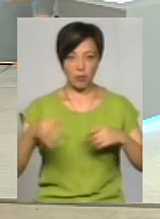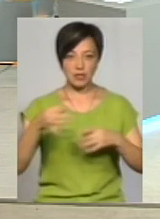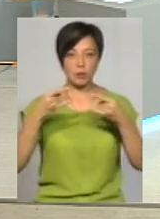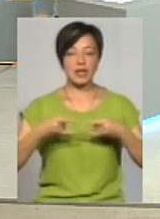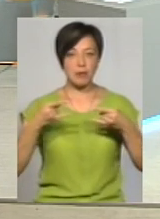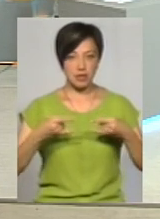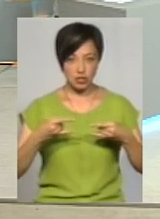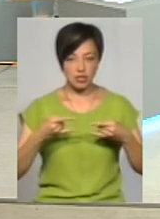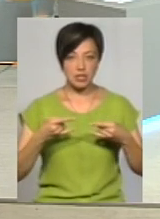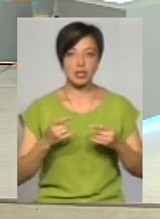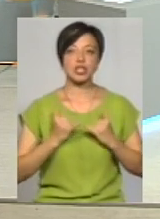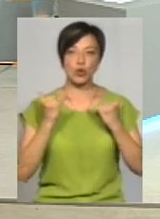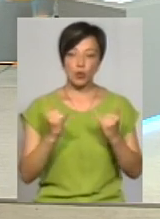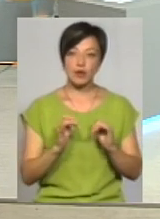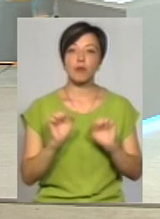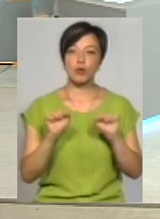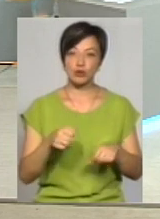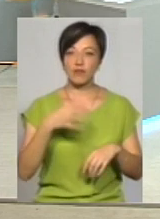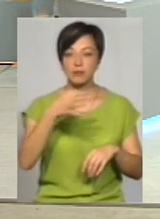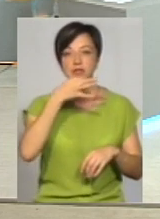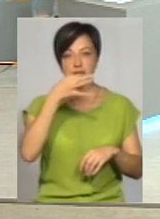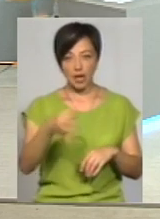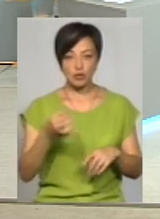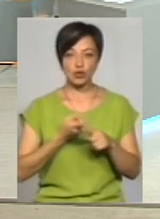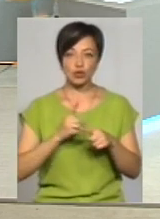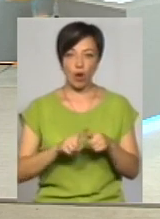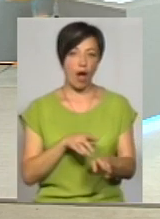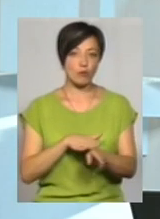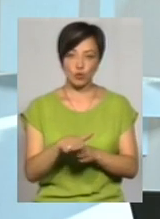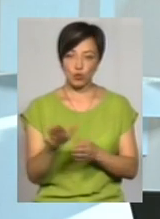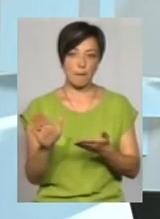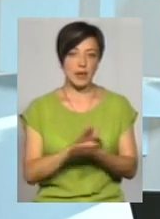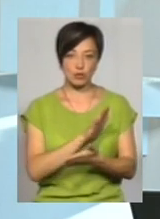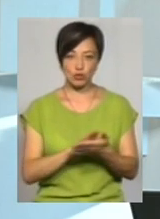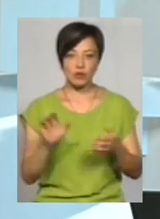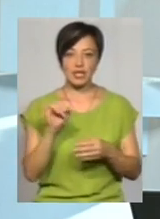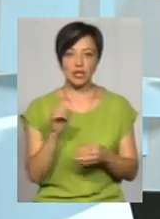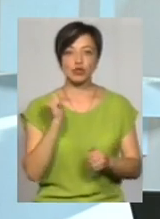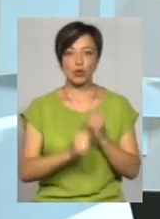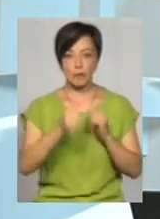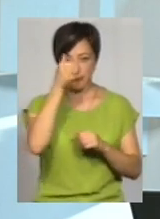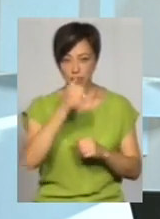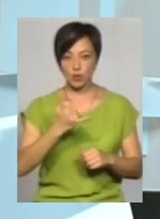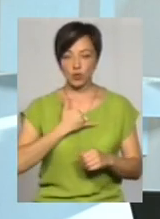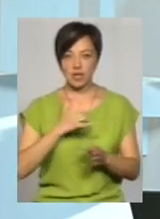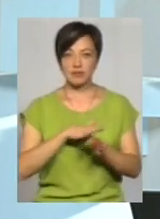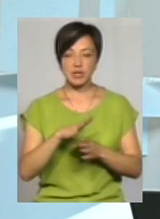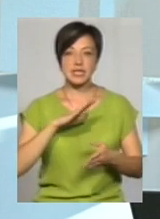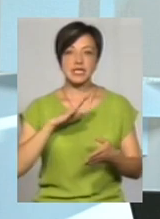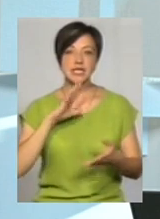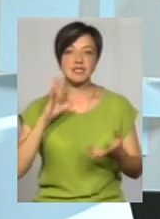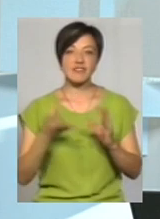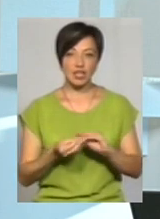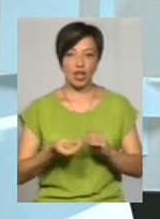телебаченні. Шановна пані, можу вас запевнити, що він абсолютно безкоштовний, і щомісяця у нас відбуваються звіти